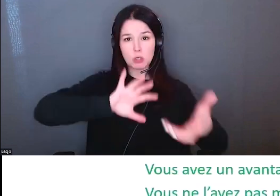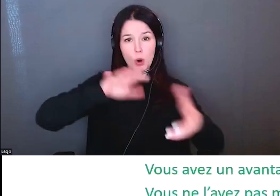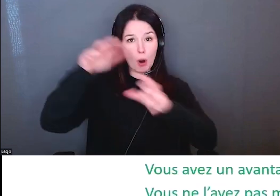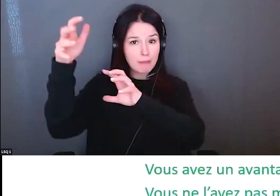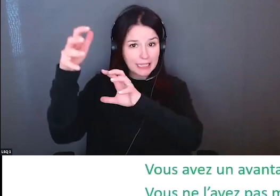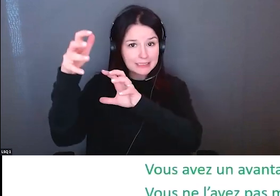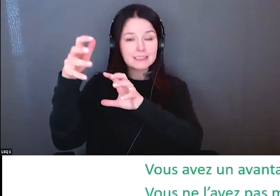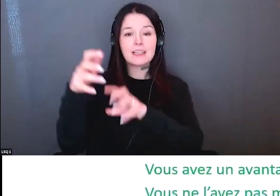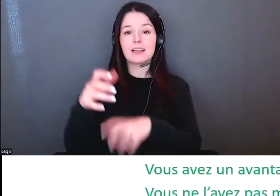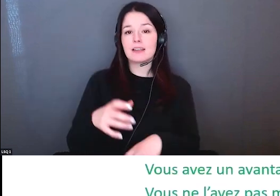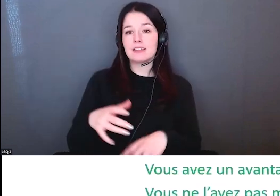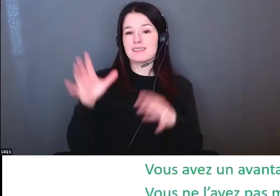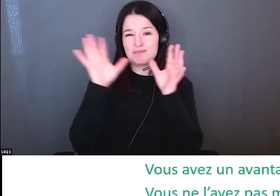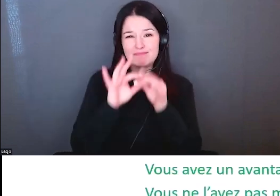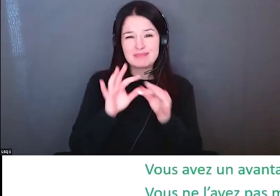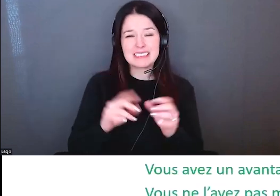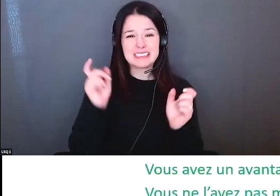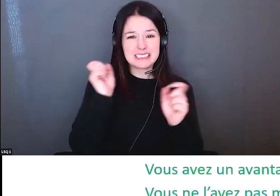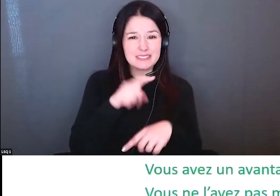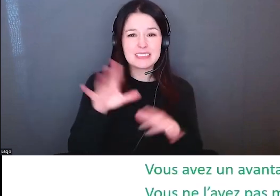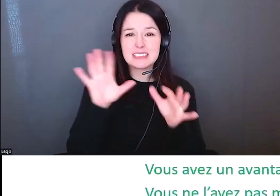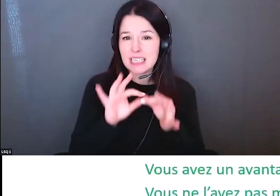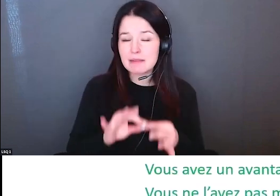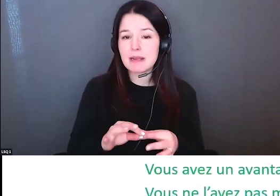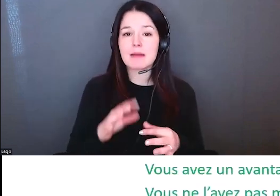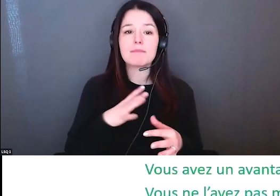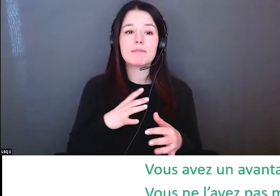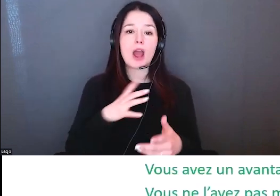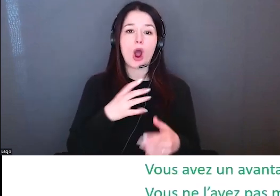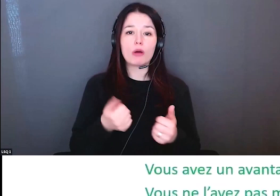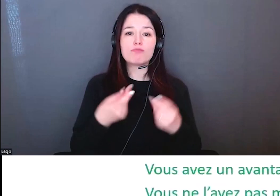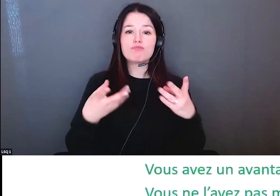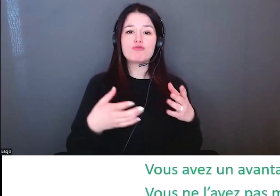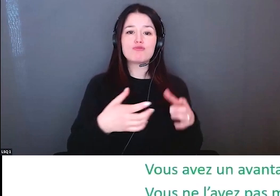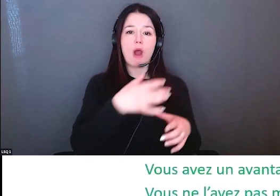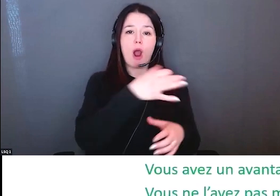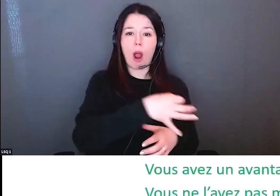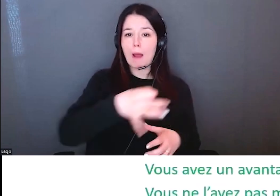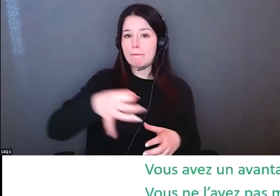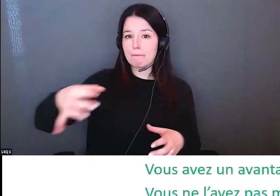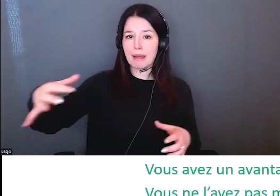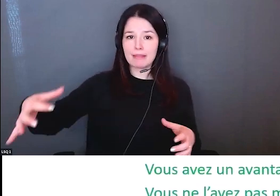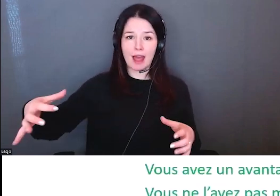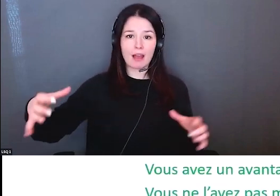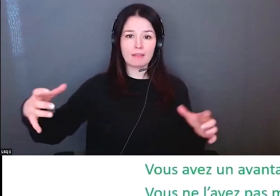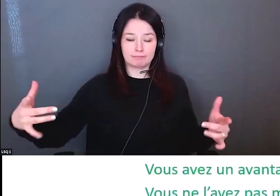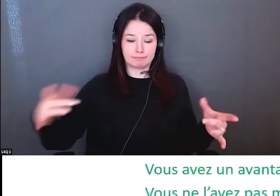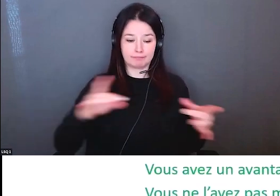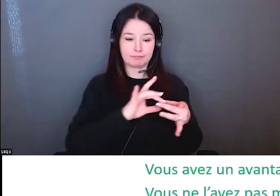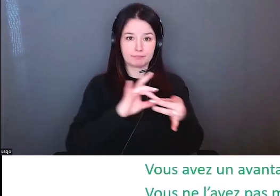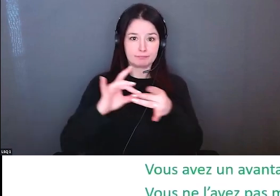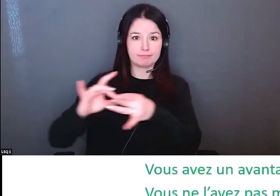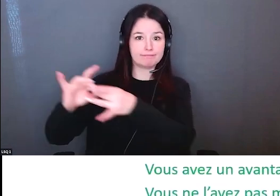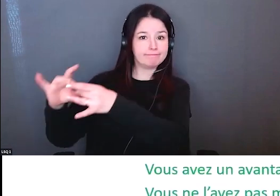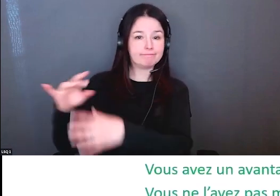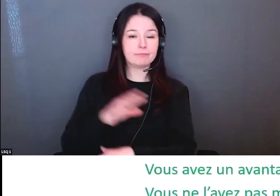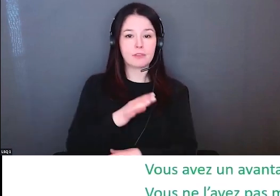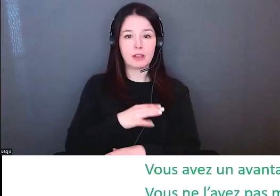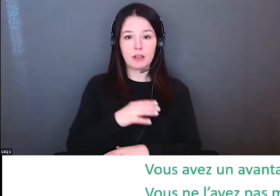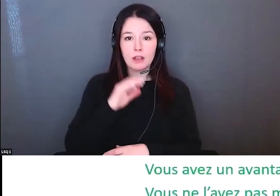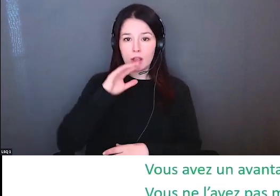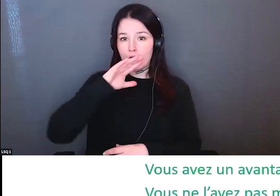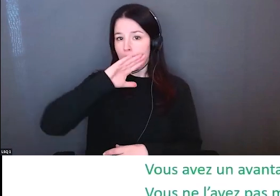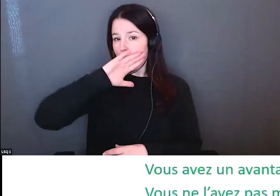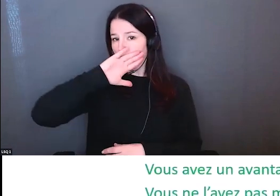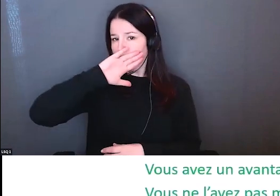médailles existent il s'agit qu'on se trouve en haut ou en bas de chaque médaille en même temps et on doit comprendre